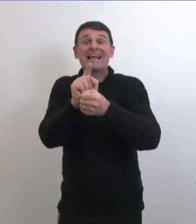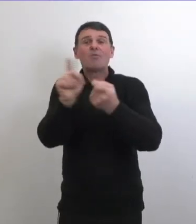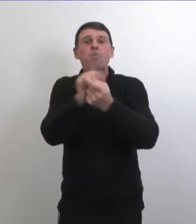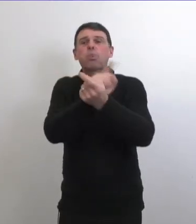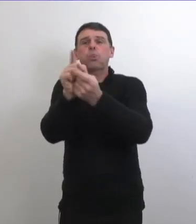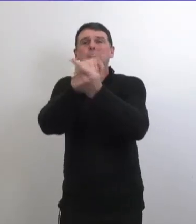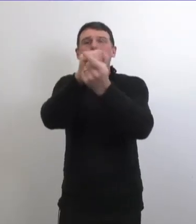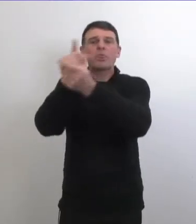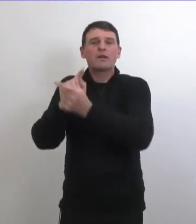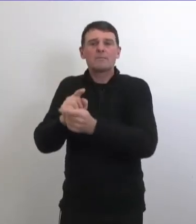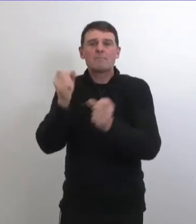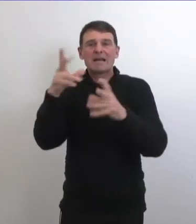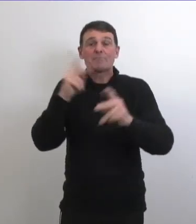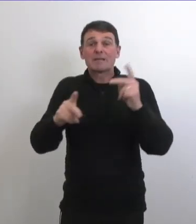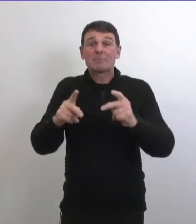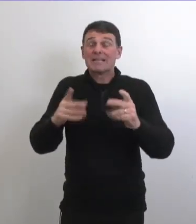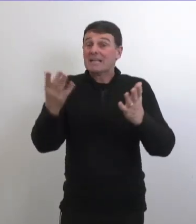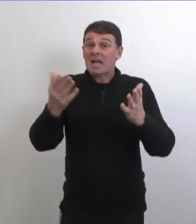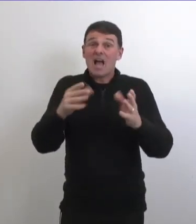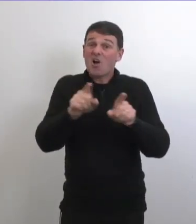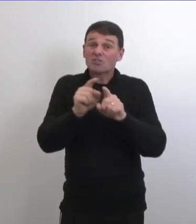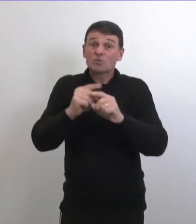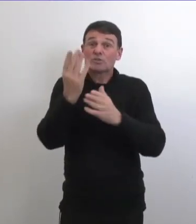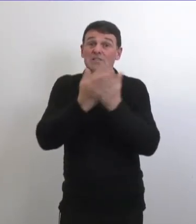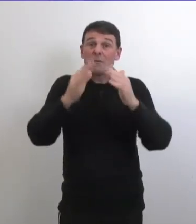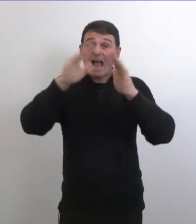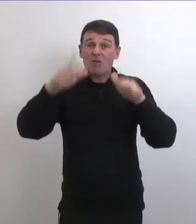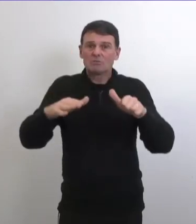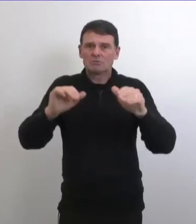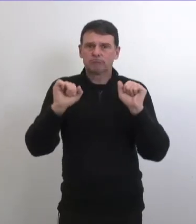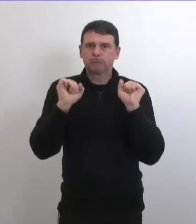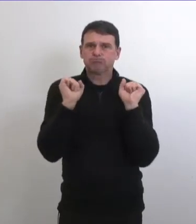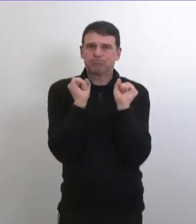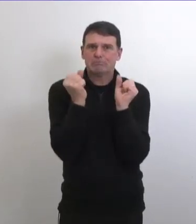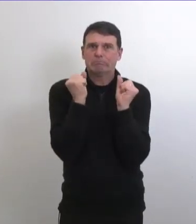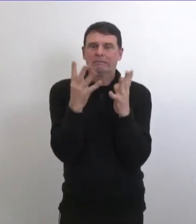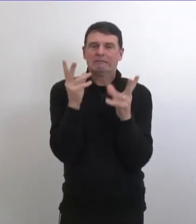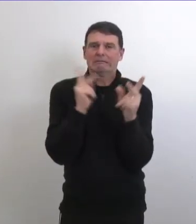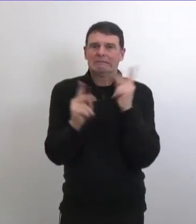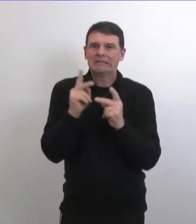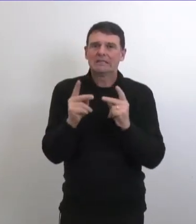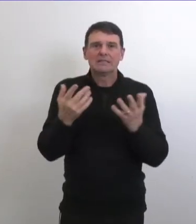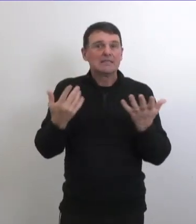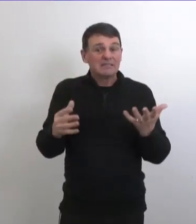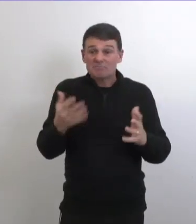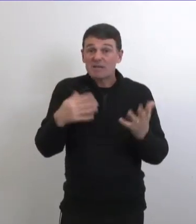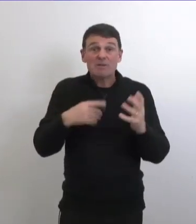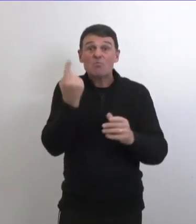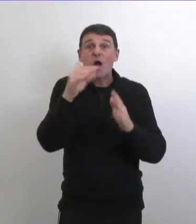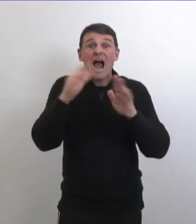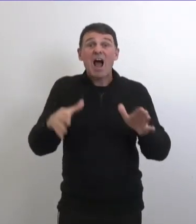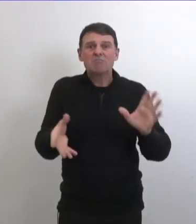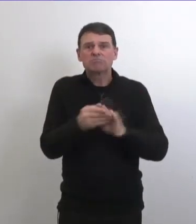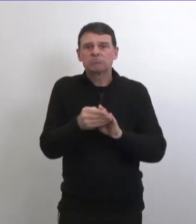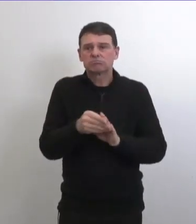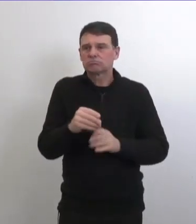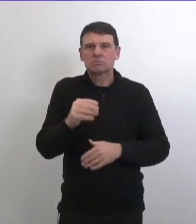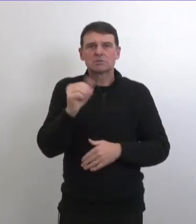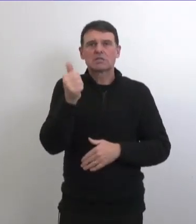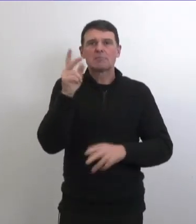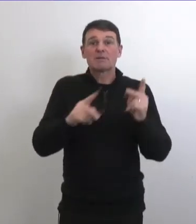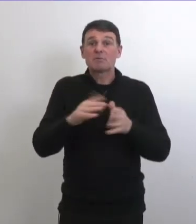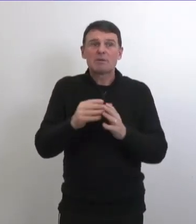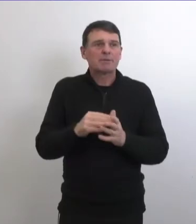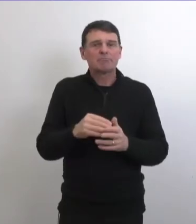'un qui revenait de winnipeg ensuite cette personne a rencontré plusieurs personnes qui ont donc contaminé différentes personnes